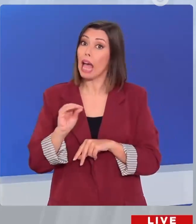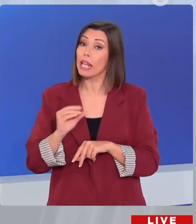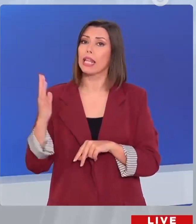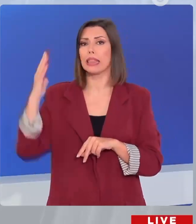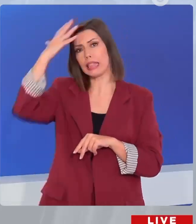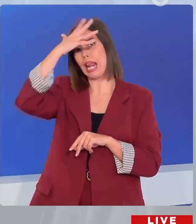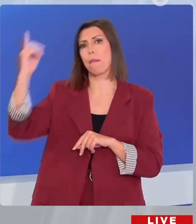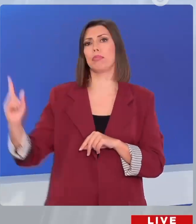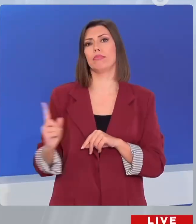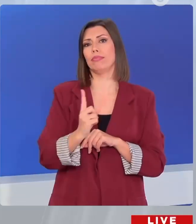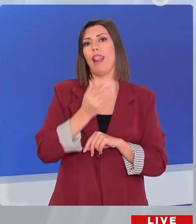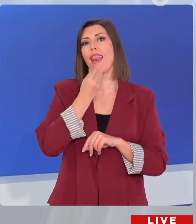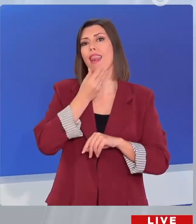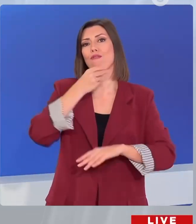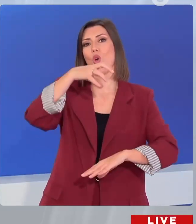Τραμπ στον λευκό οικό.